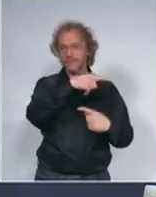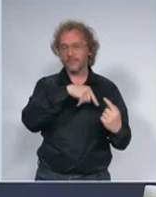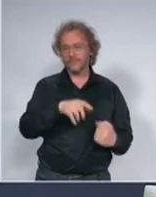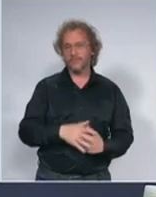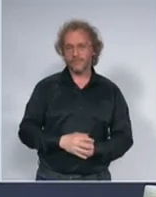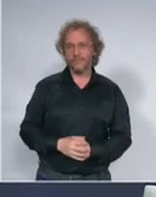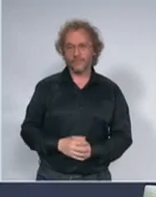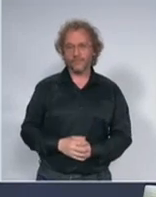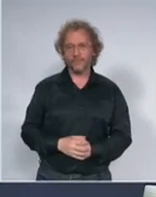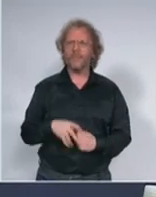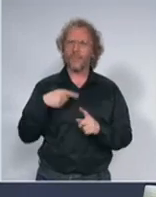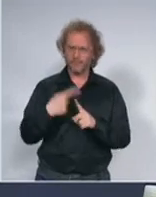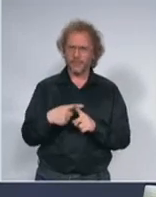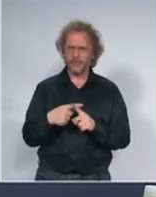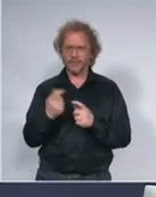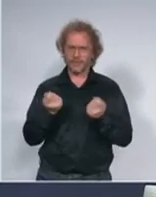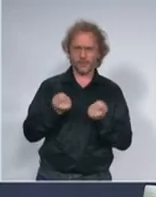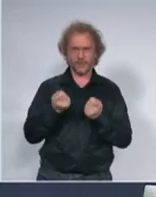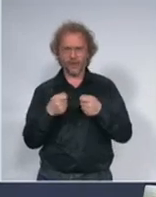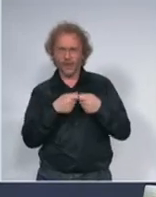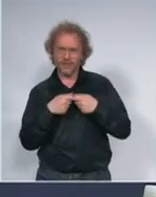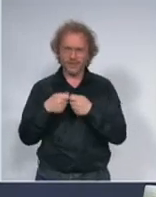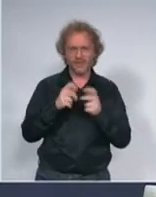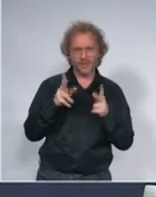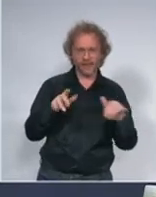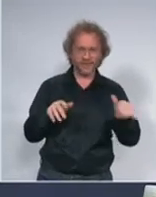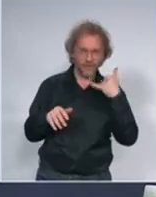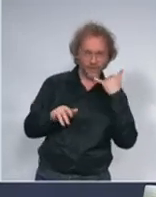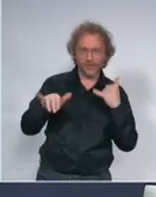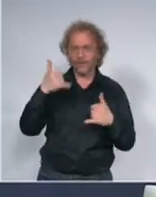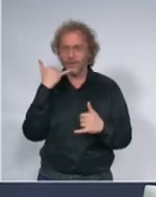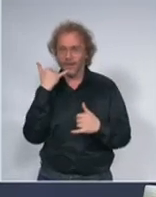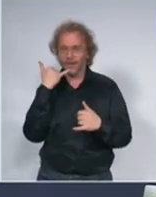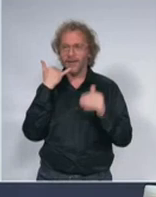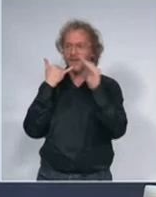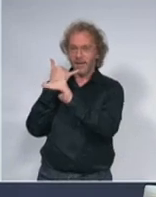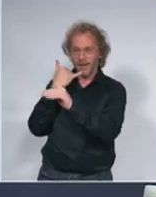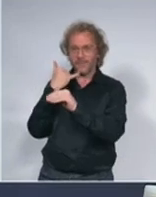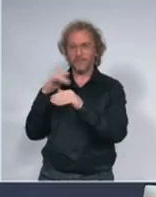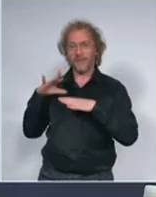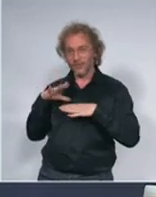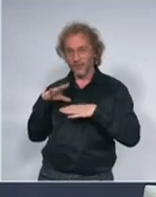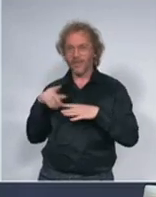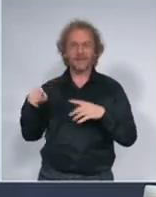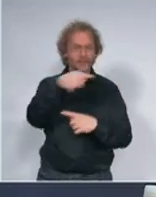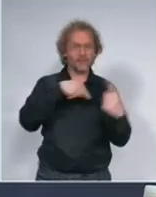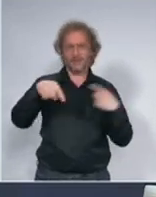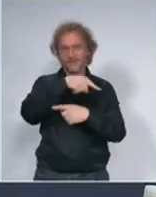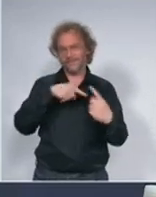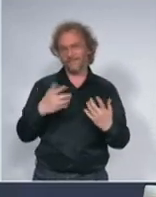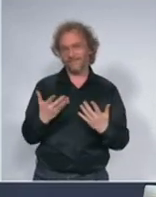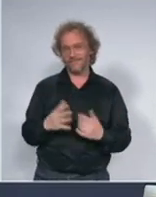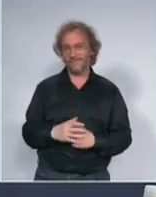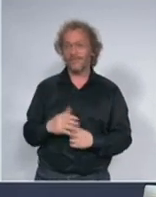logističku podršku oko primanja poziva, pozivanja penzioneri, starih sugrađana i onda kupovine i